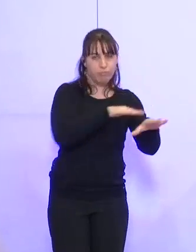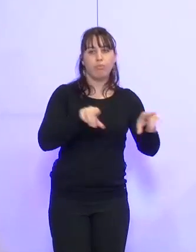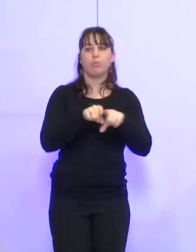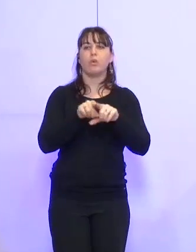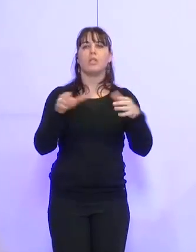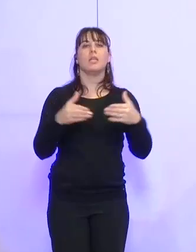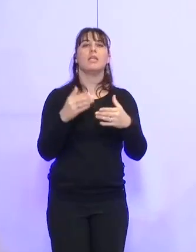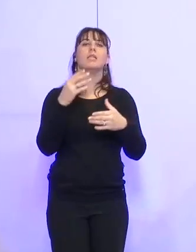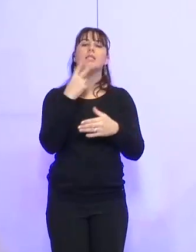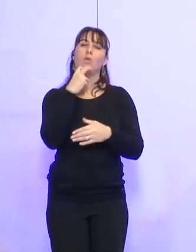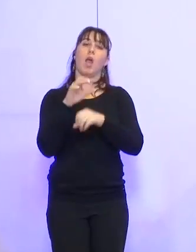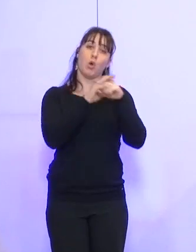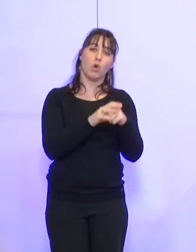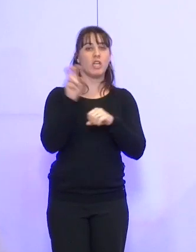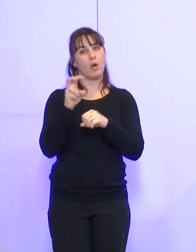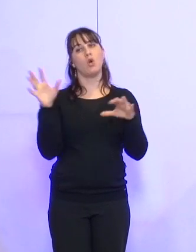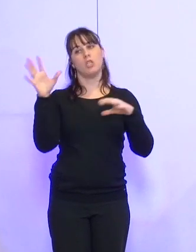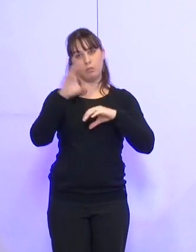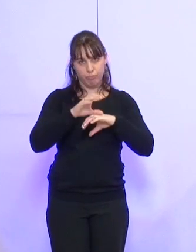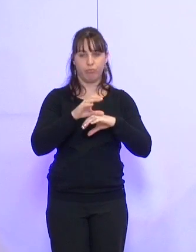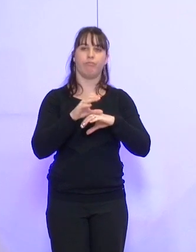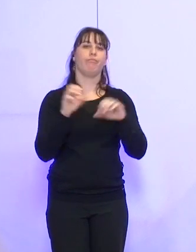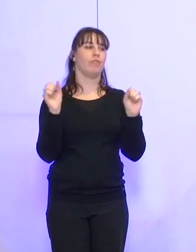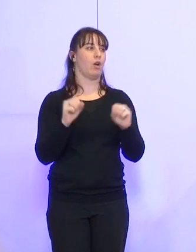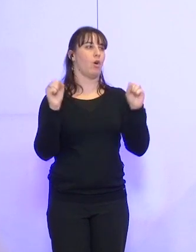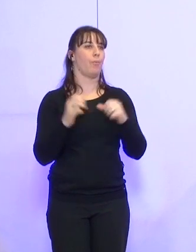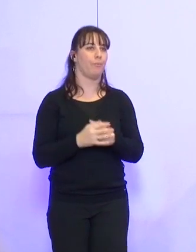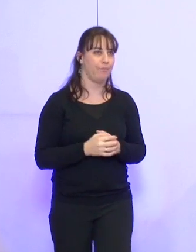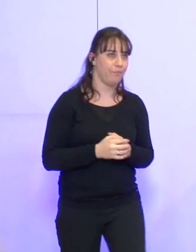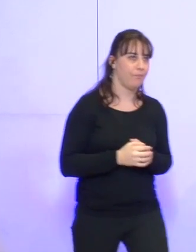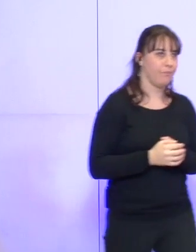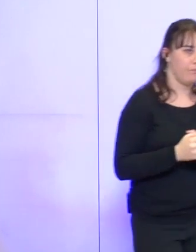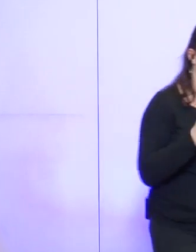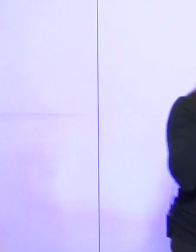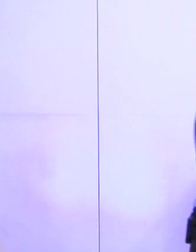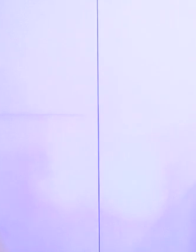citoyen de la gauche et les écologistes ? La délibération numéro 45.